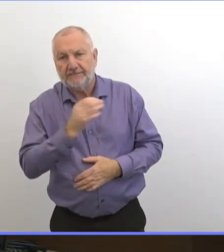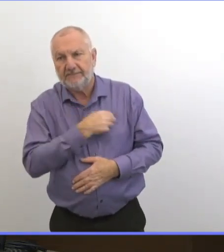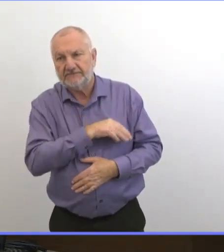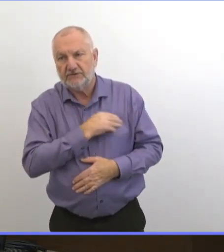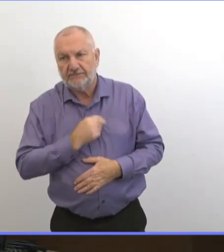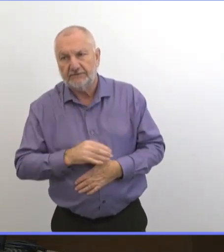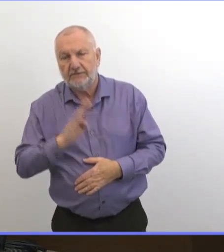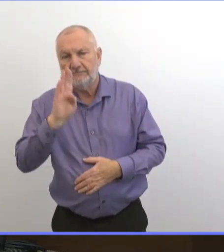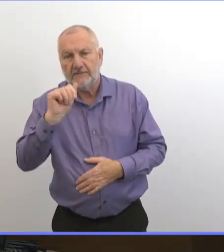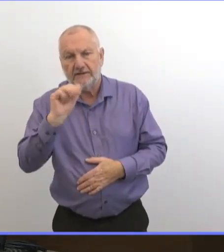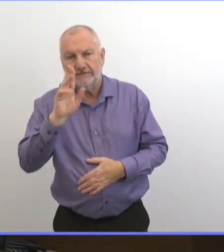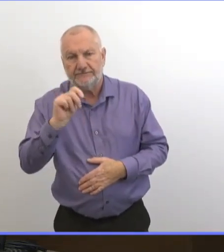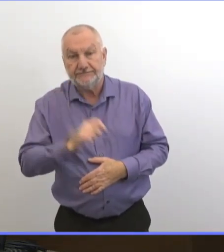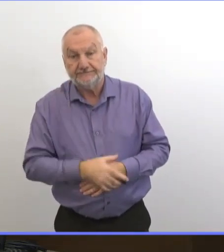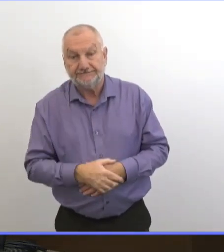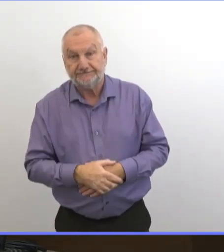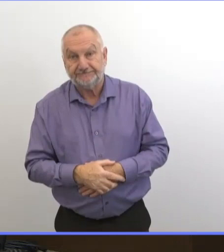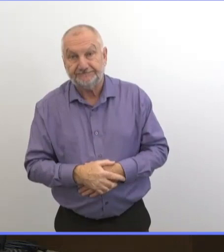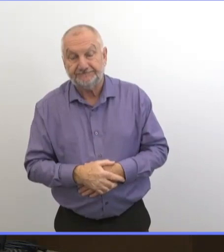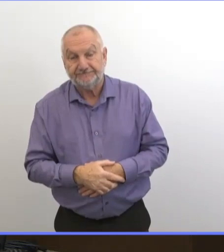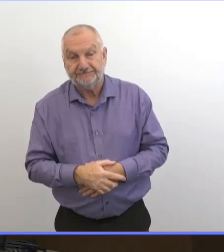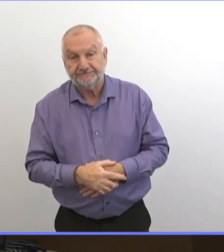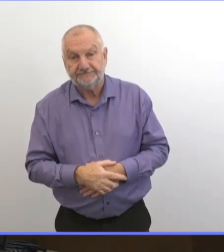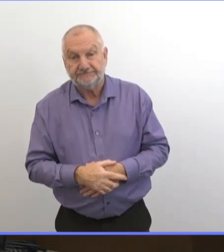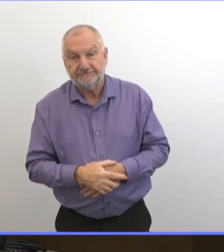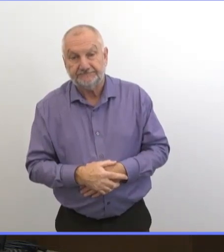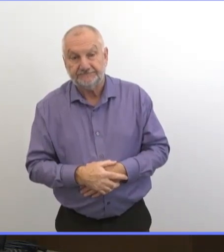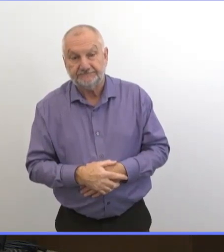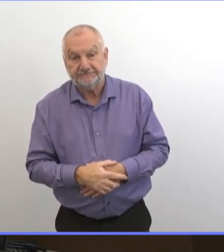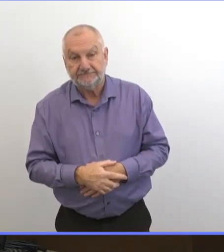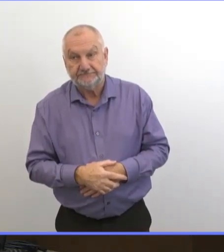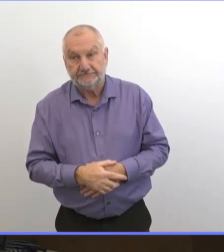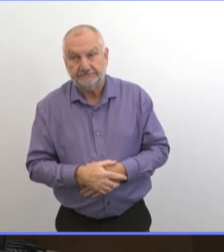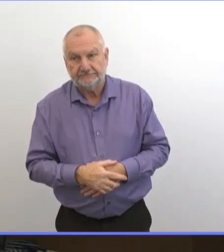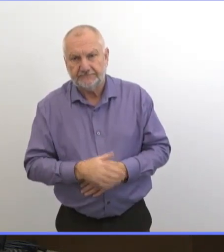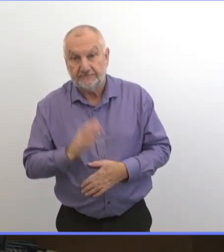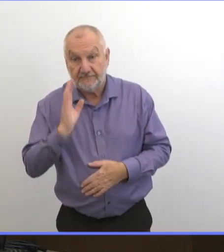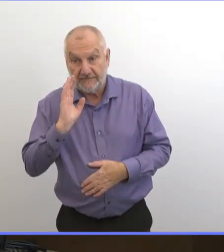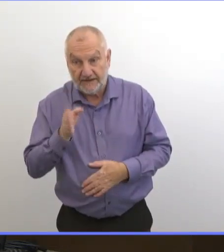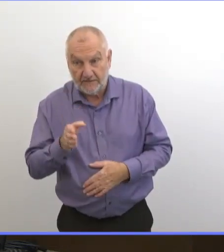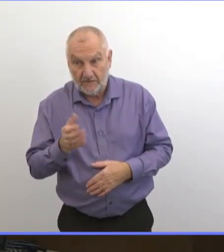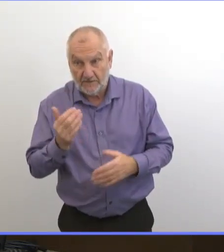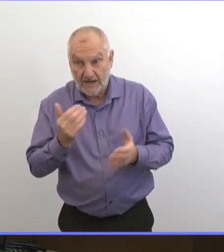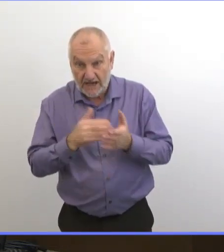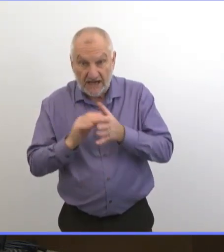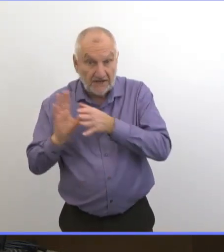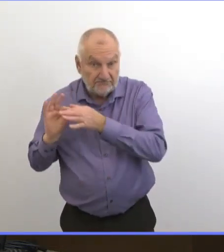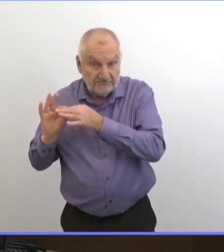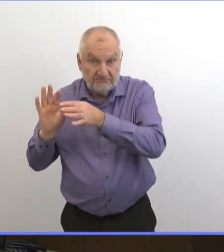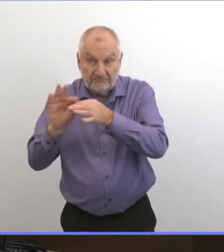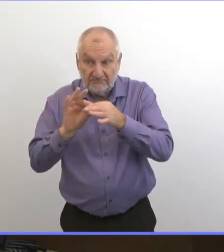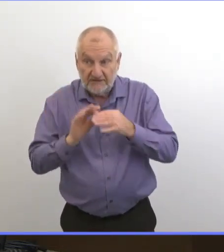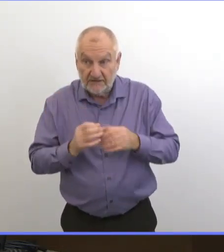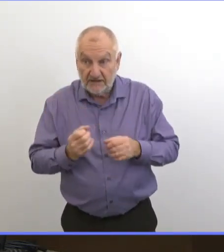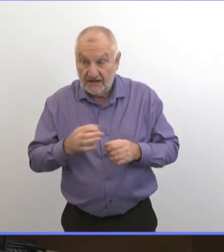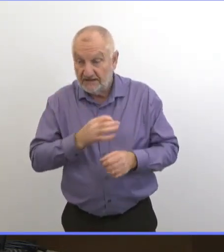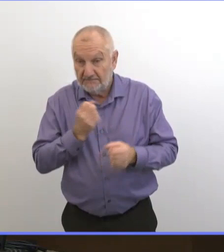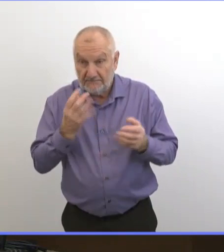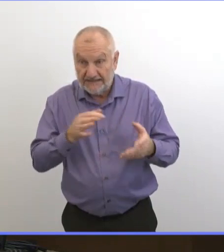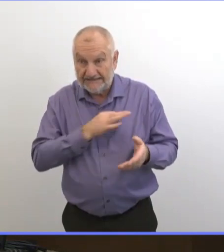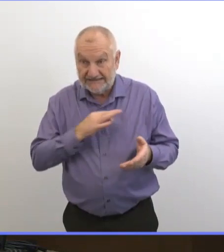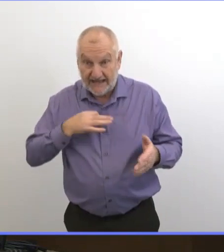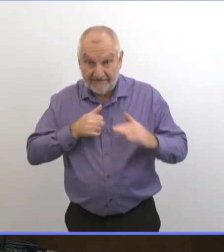Bonjour, docteur Roussin. On entend que des employés dans